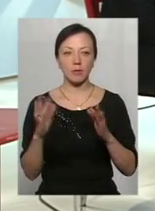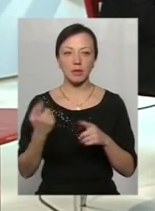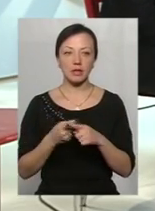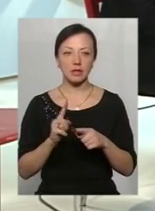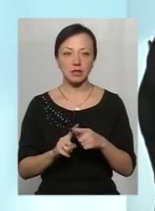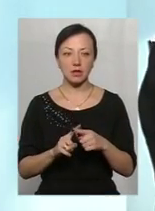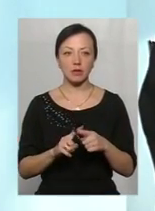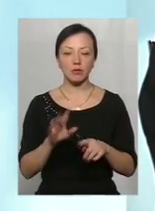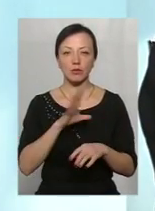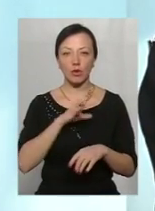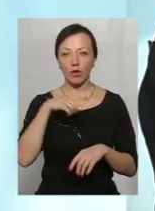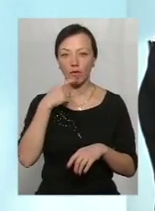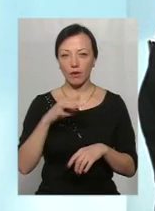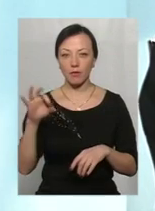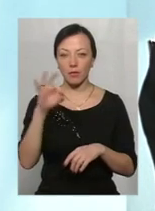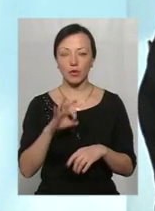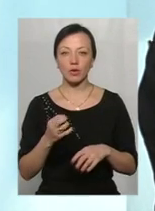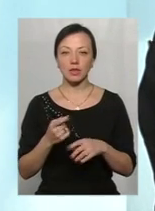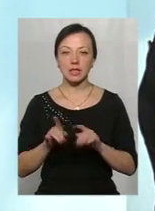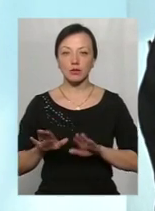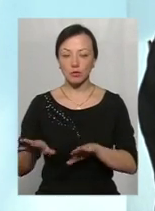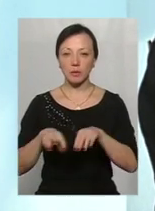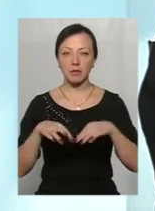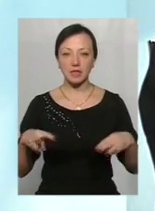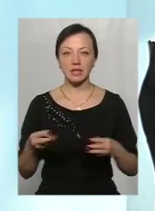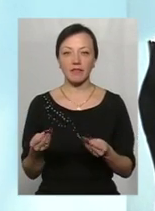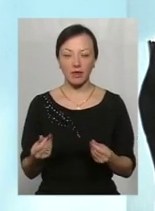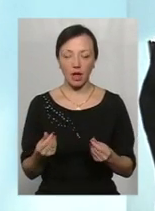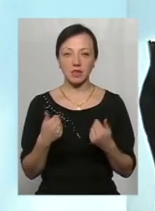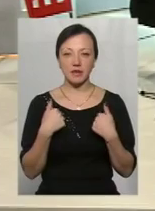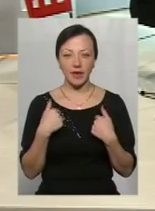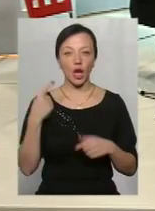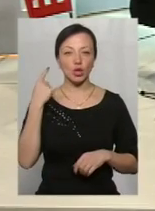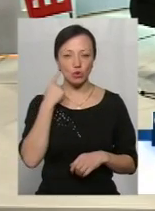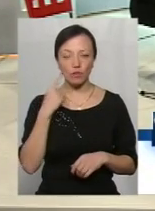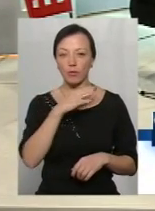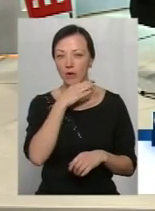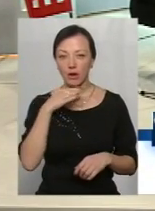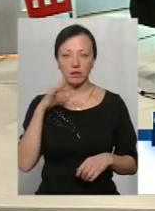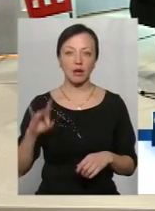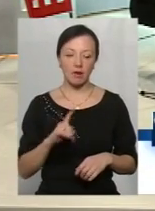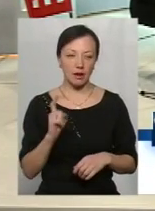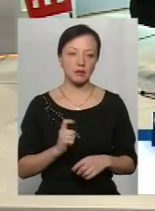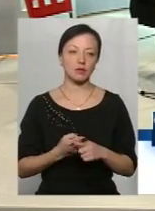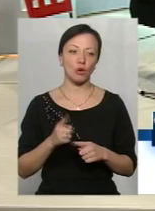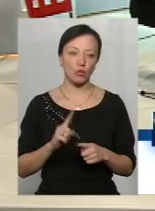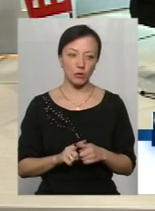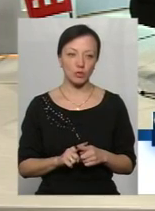він говорив про це. І від заступника міністра фінансів я чув неодноразово. Тому